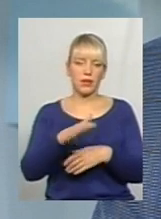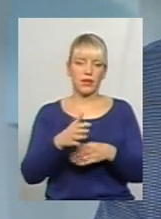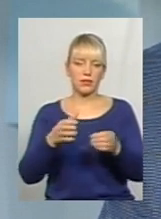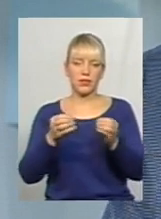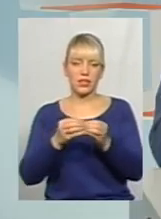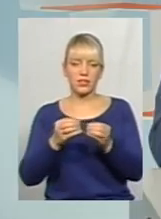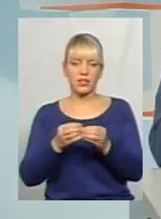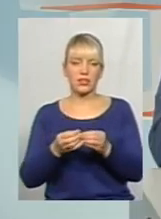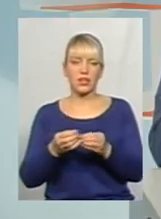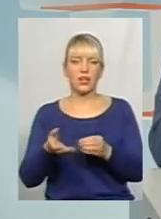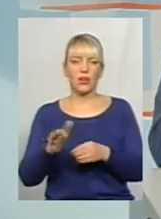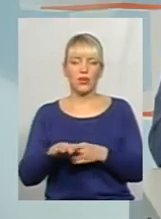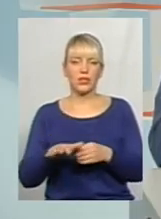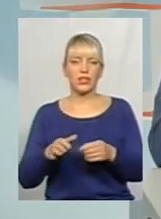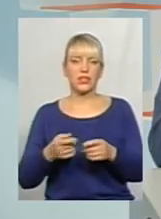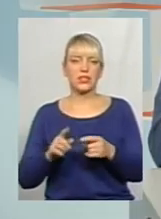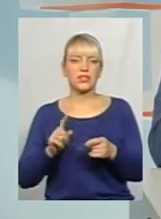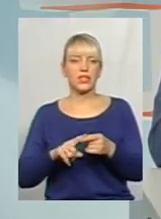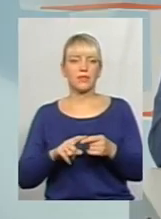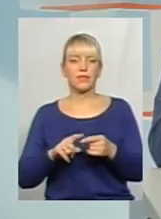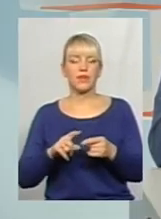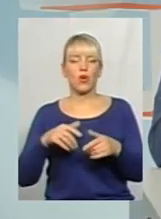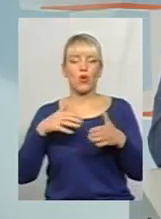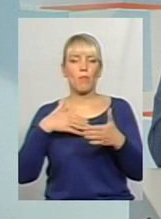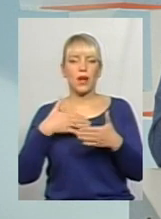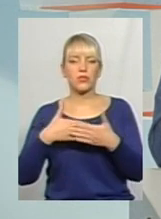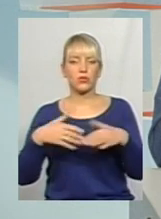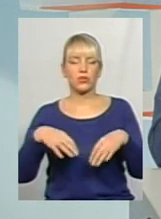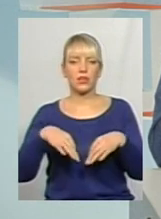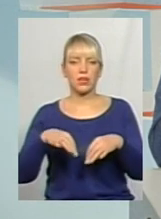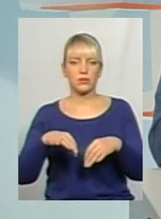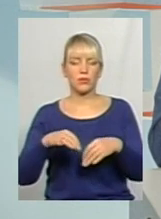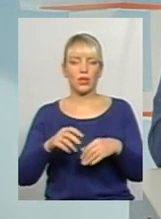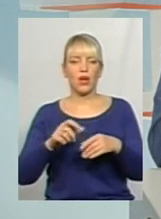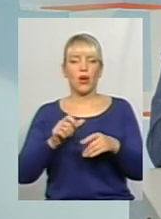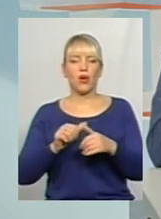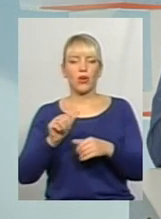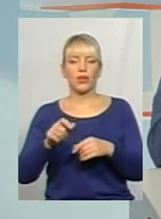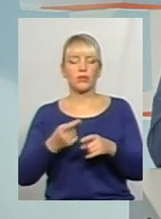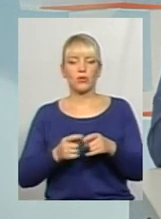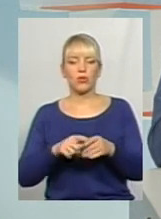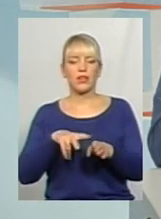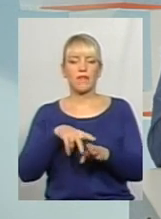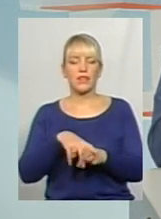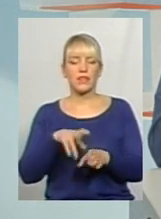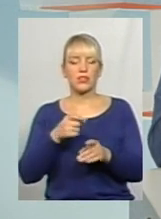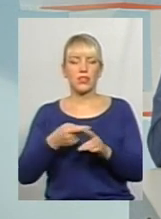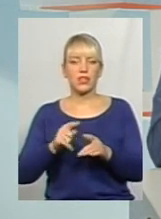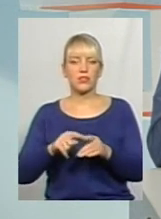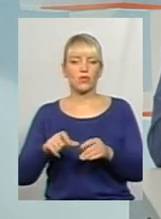тільки громадського транспорту. Це міського. Крім того, навантаження на дану вулицю ще йде